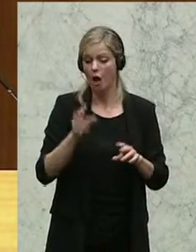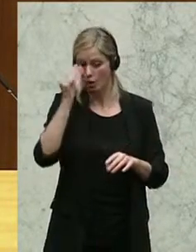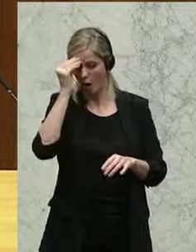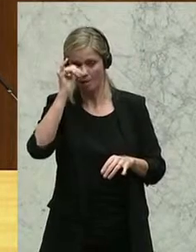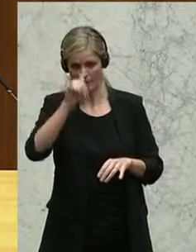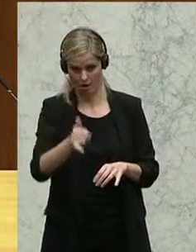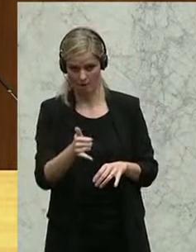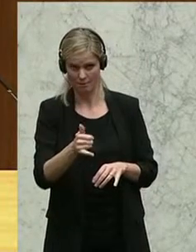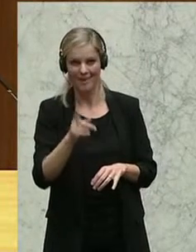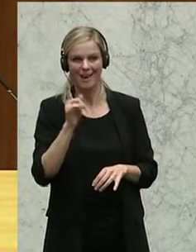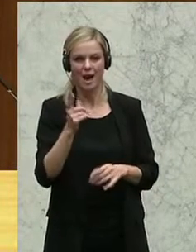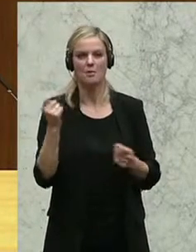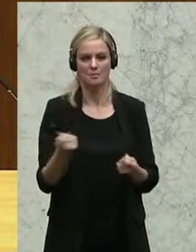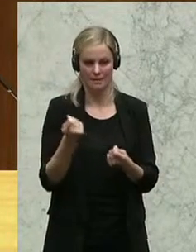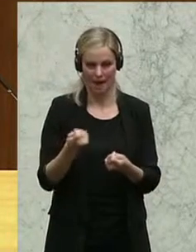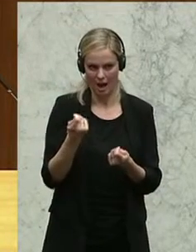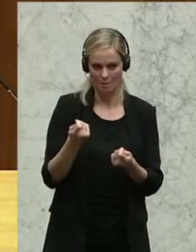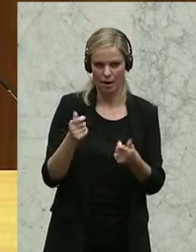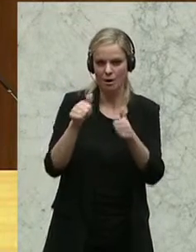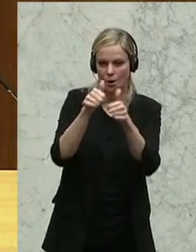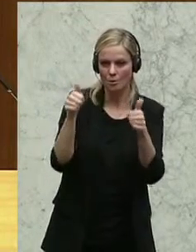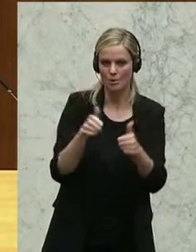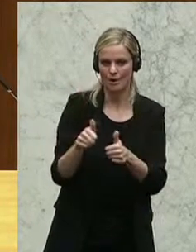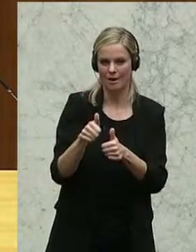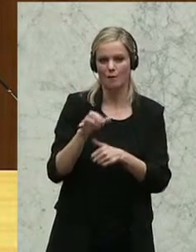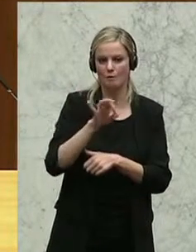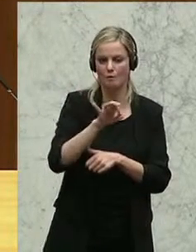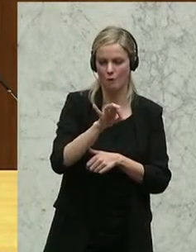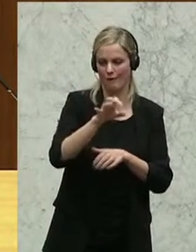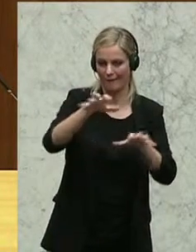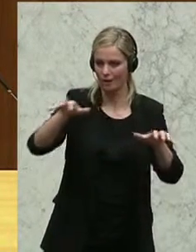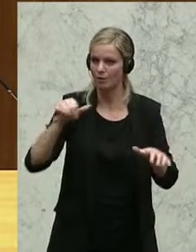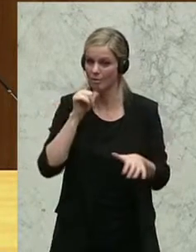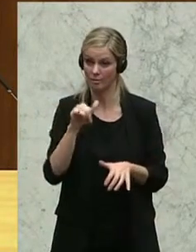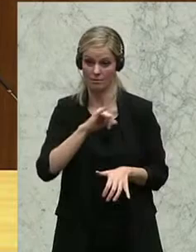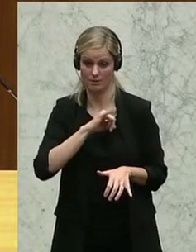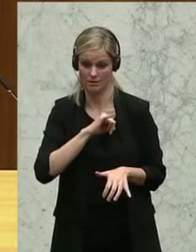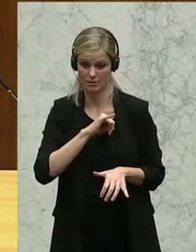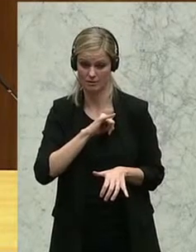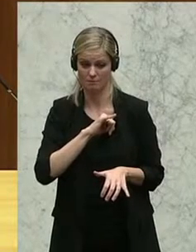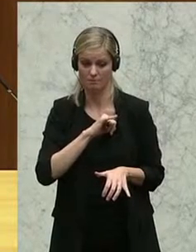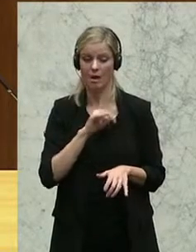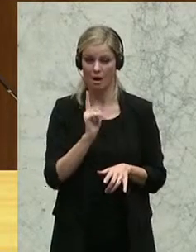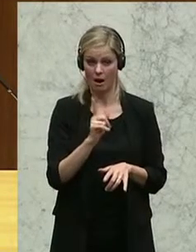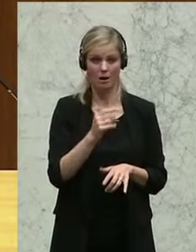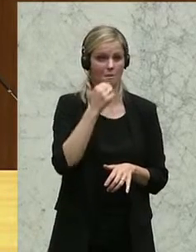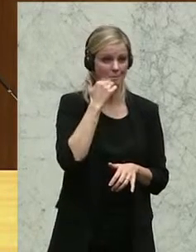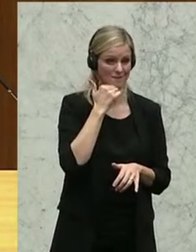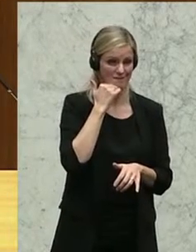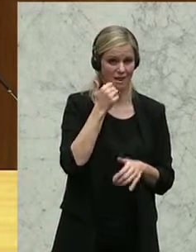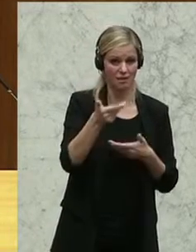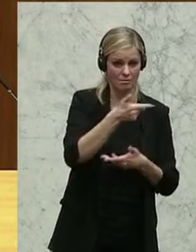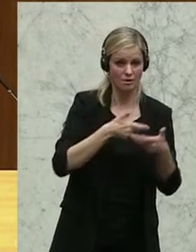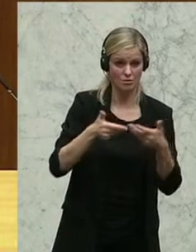Nur wenn die Betreibermodelle, die Regionen nicht attraktiv genug sind, sodass sie für die Privatwirtschaft vernünftig